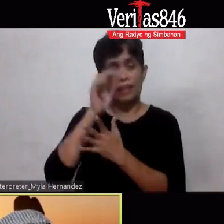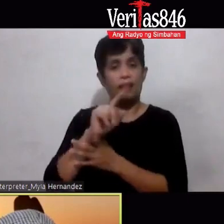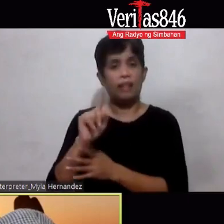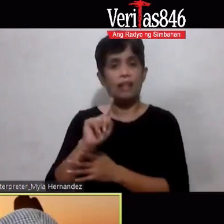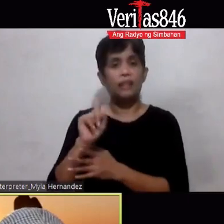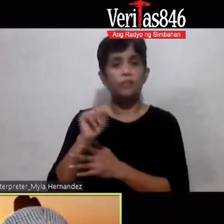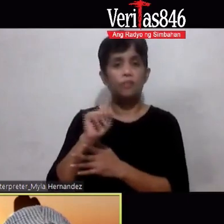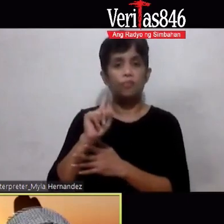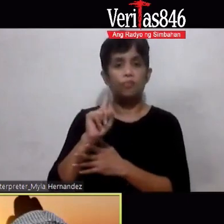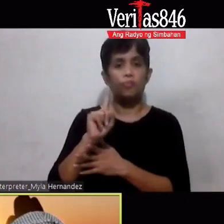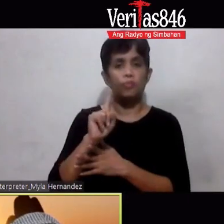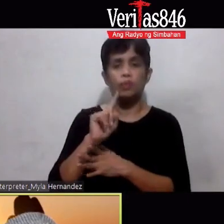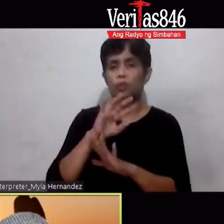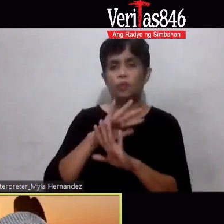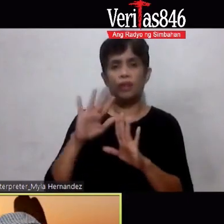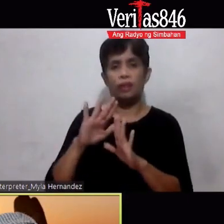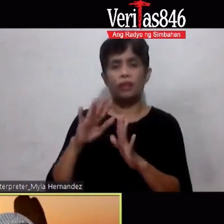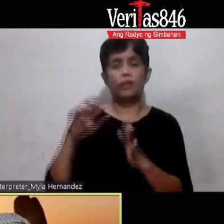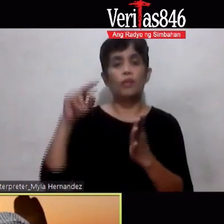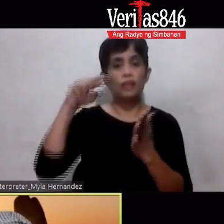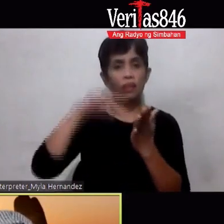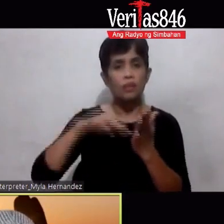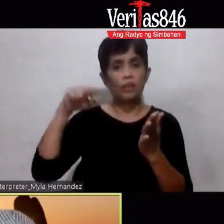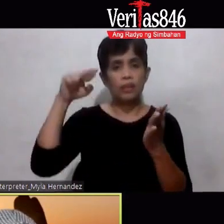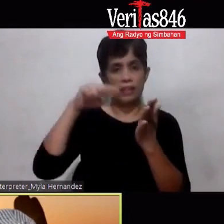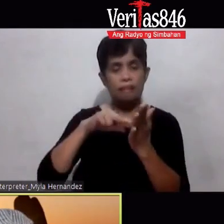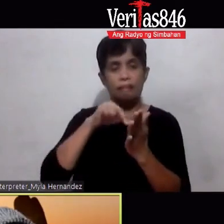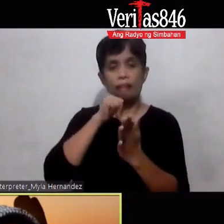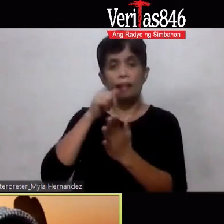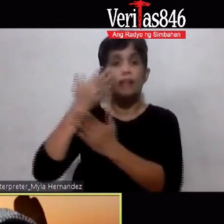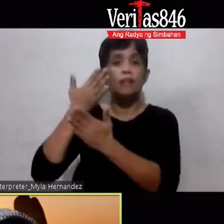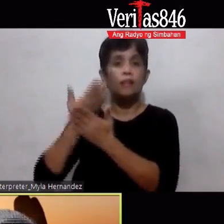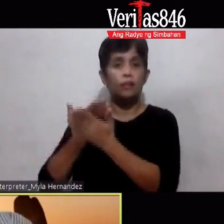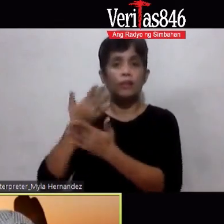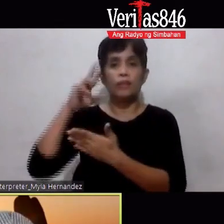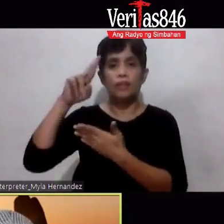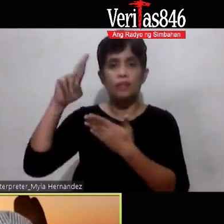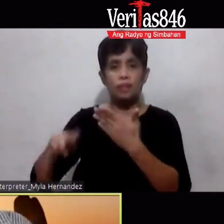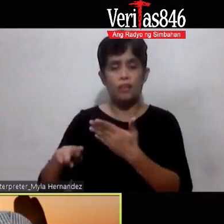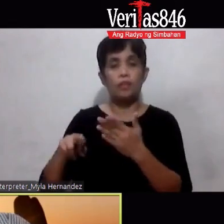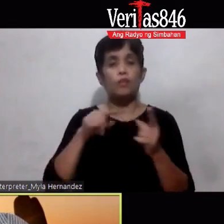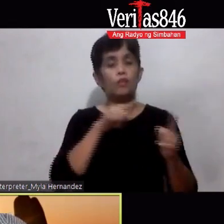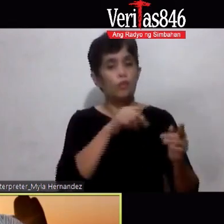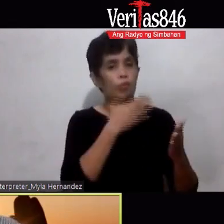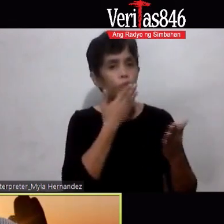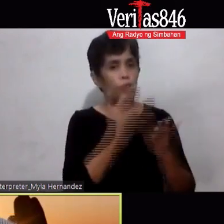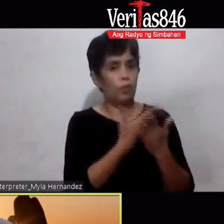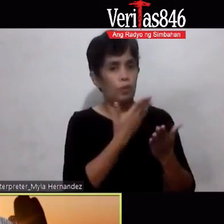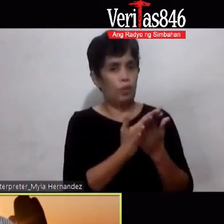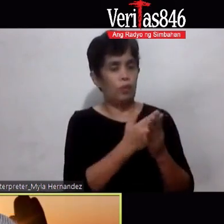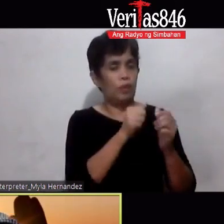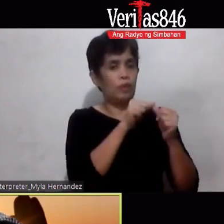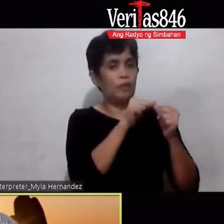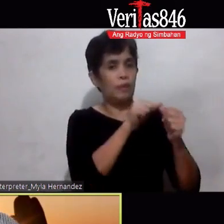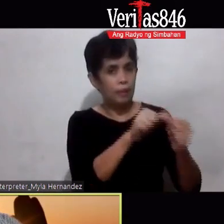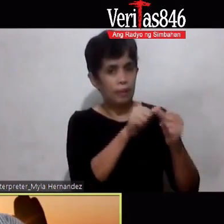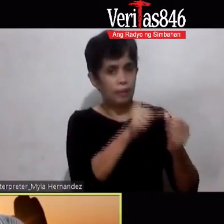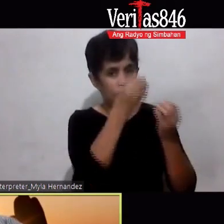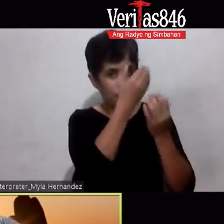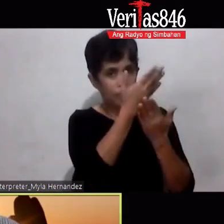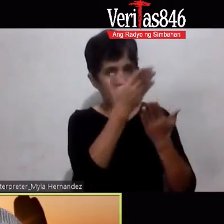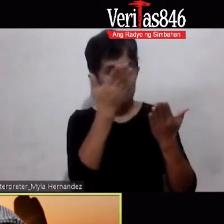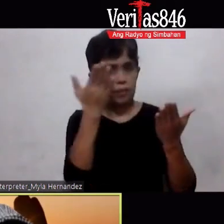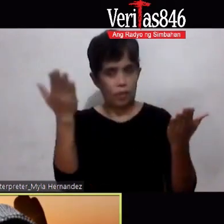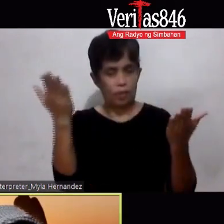natin Huwag na natin pong uulitin Yung mga hindi maganda Yung naman maganda Ay patuloy po natin Ipabahagi Patuloy